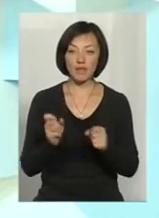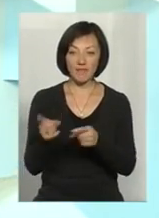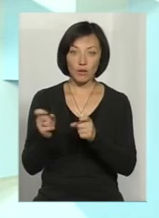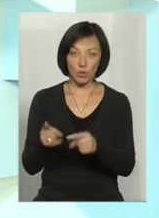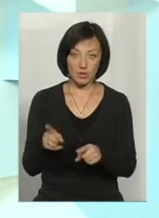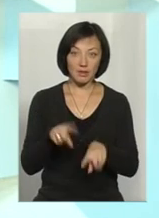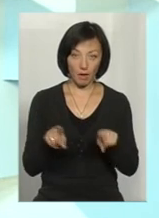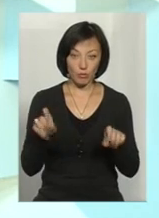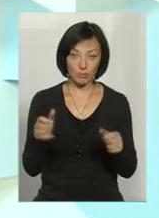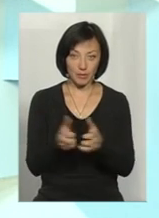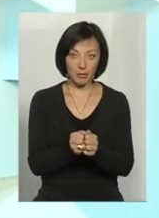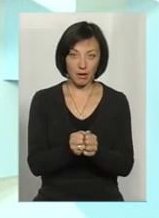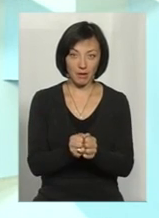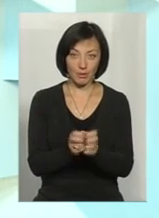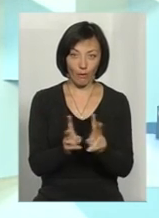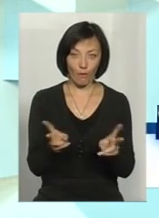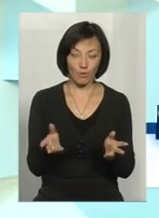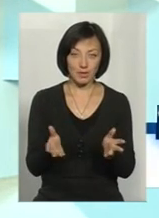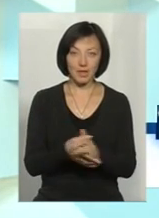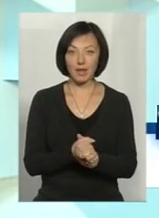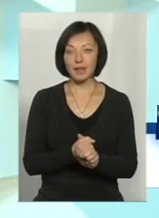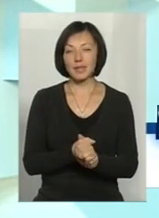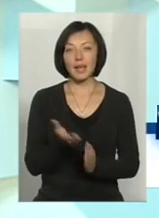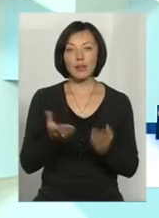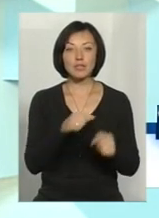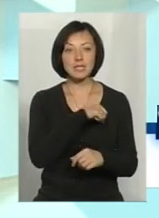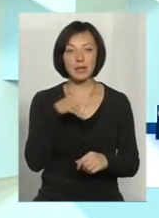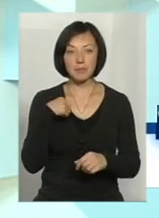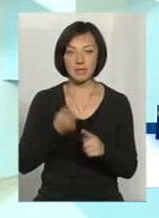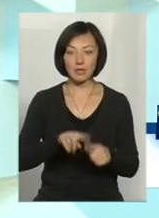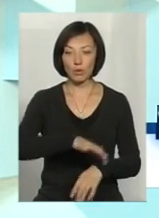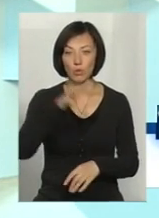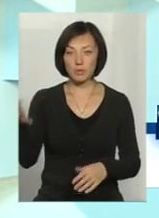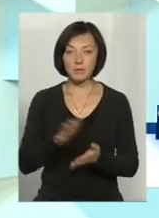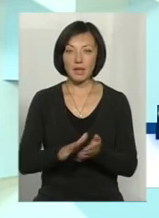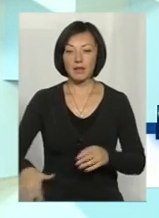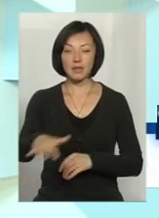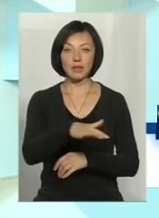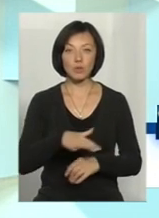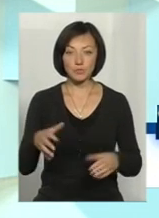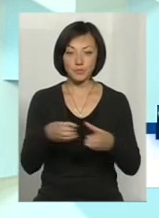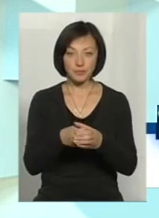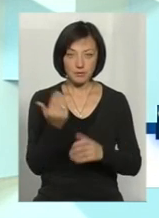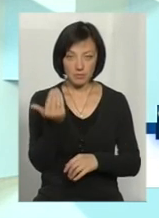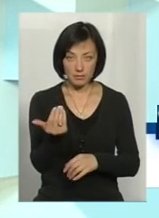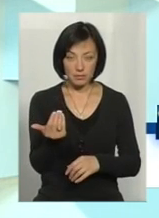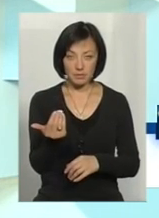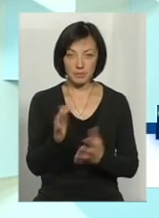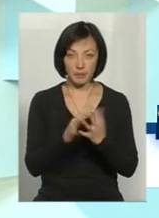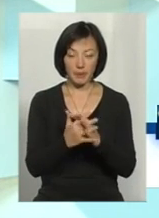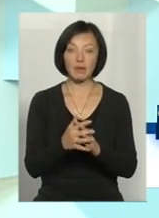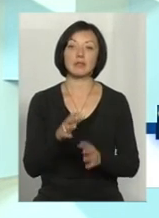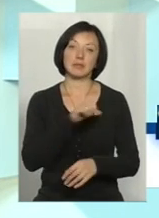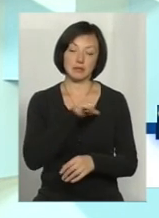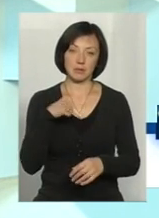часом можна і піймати когось там, так? Якщо самі ці купи сміття знаходяться на території громади, то сама